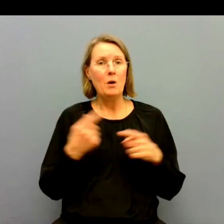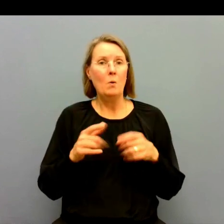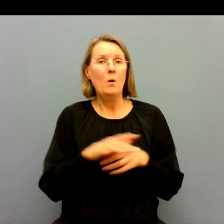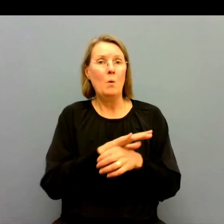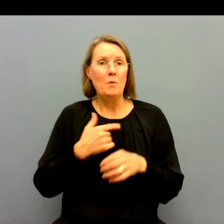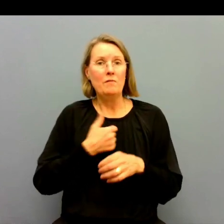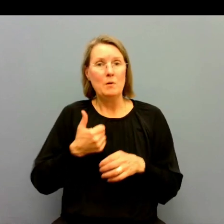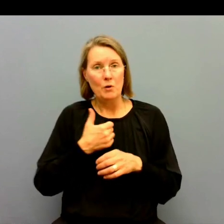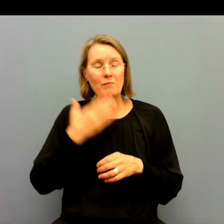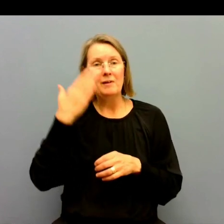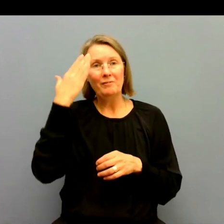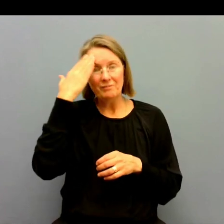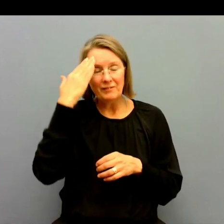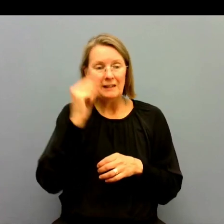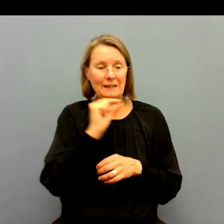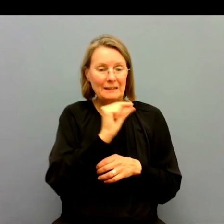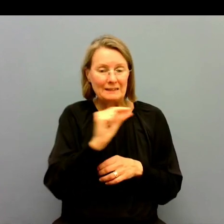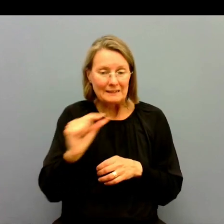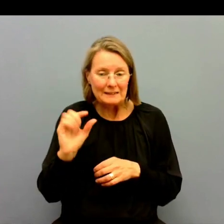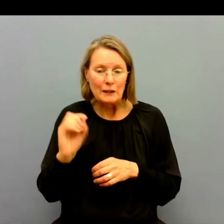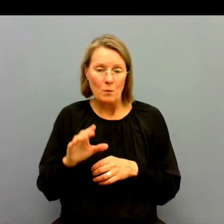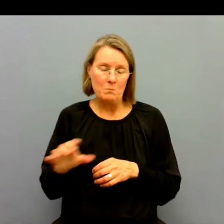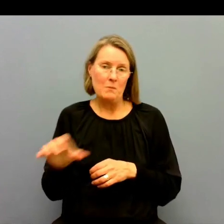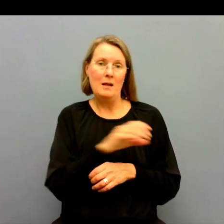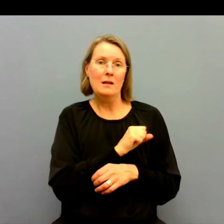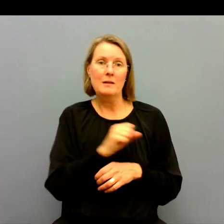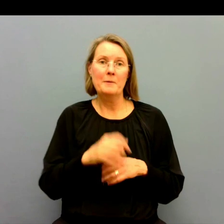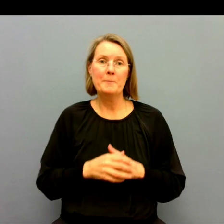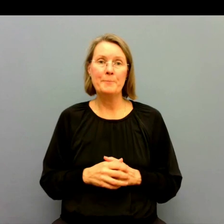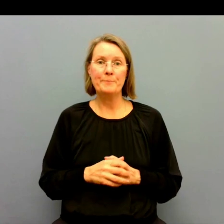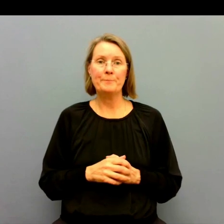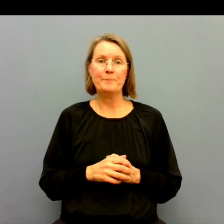Många olika områden som vi behöver veta lite om i alla fall.